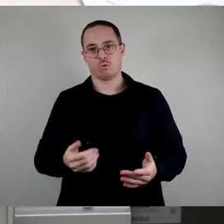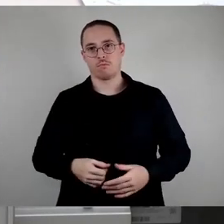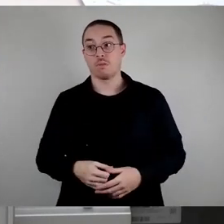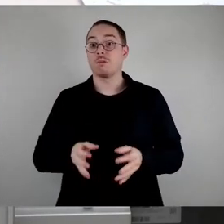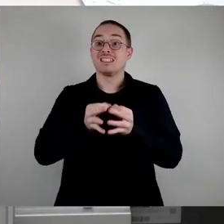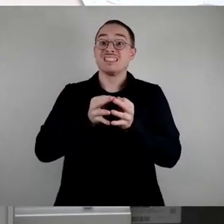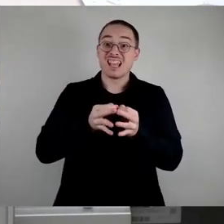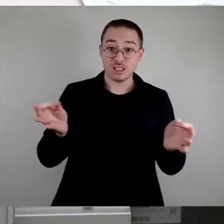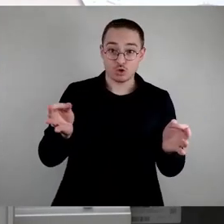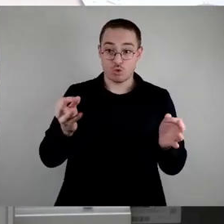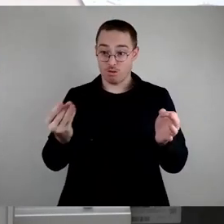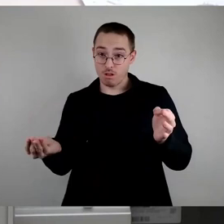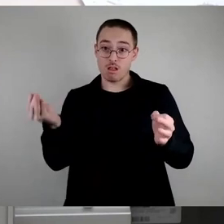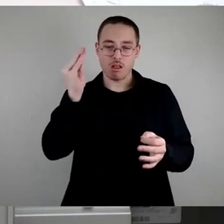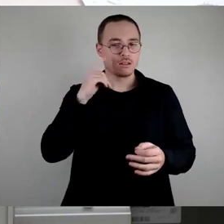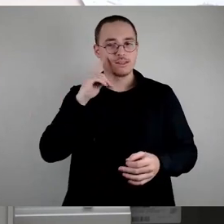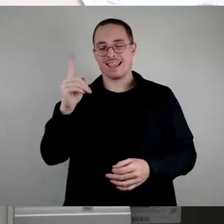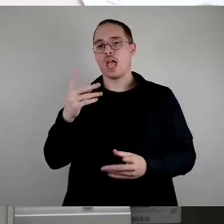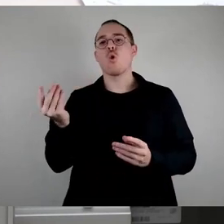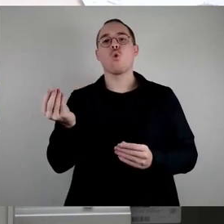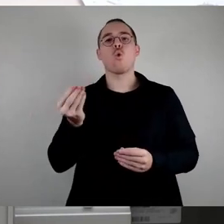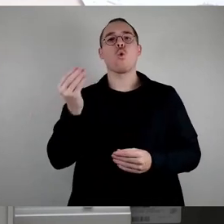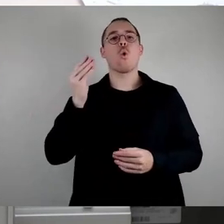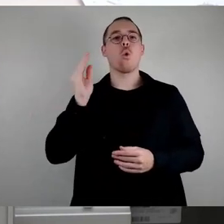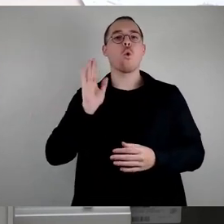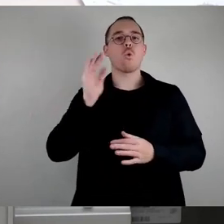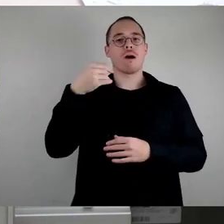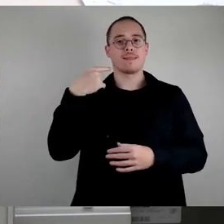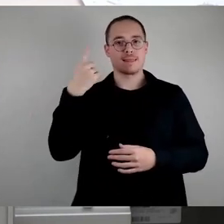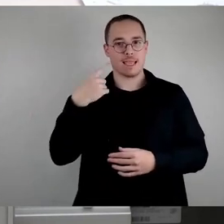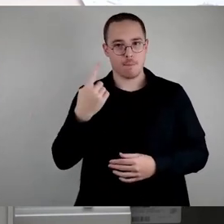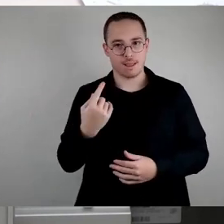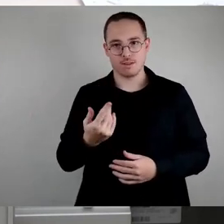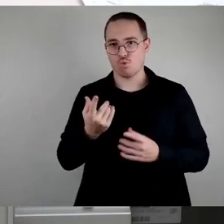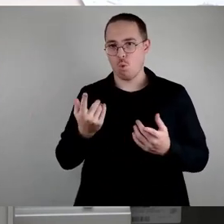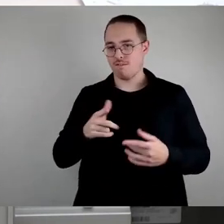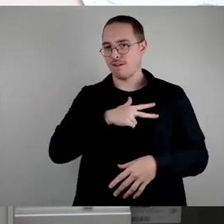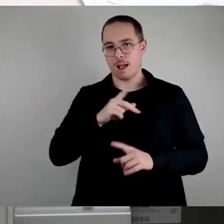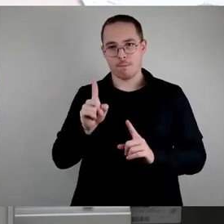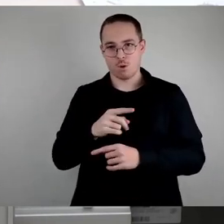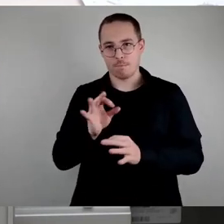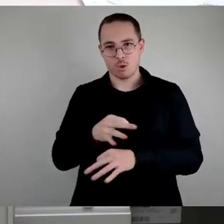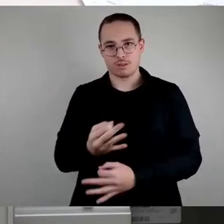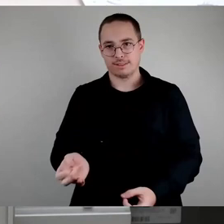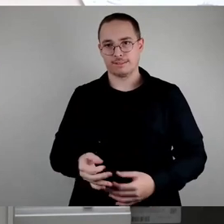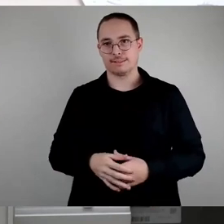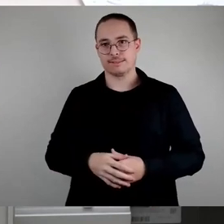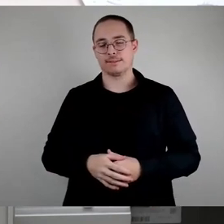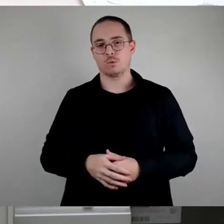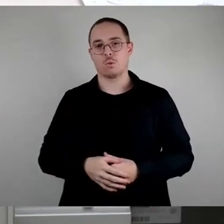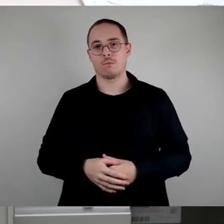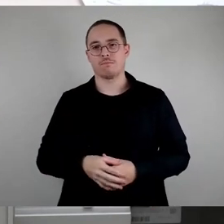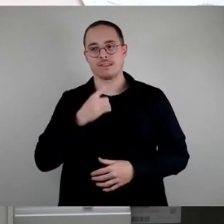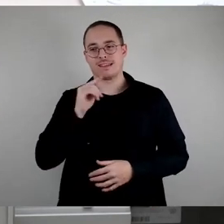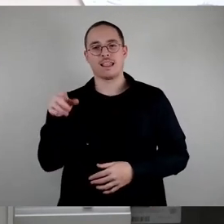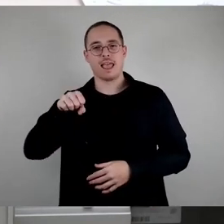und denken, dass der Weg der SPD, dieser Ersetzungsantrag, der bessere ist. Also ich kann nur nochmal an Sie appellieren,